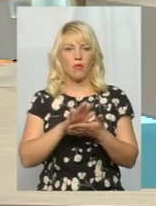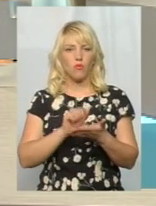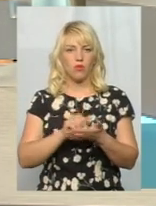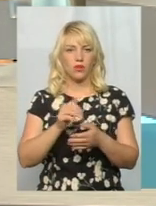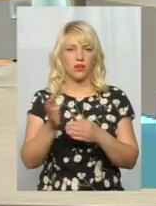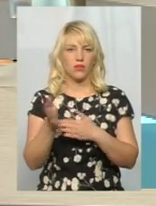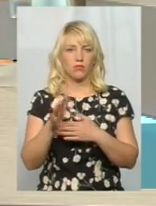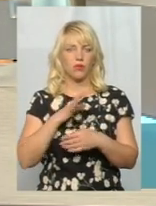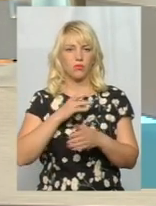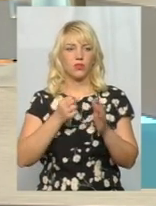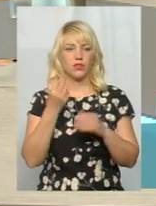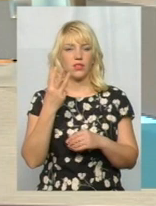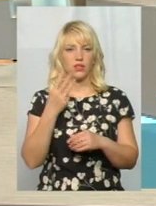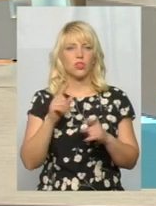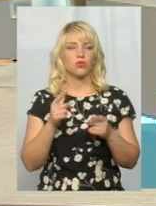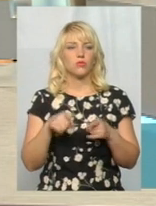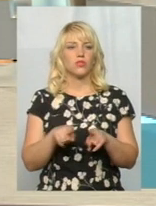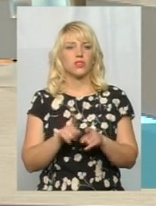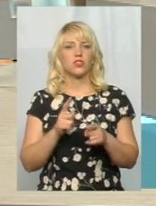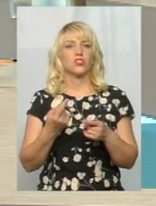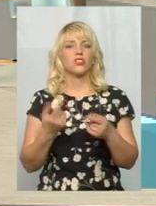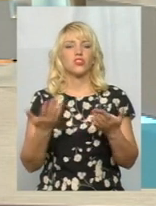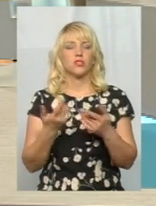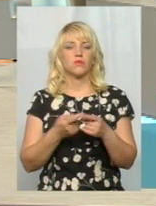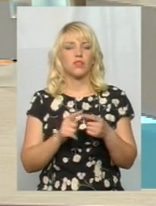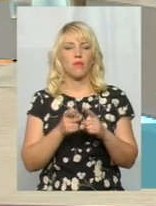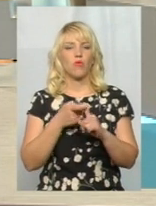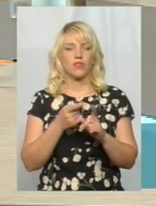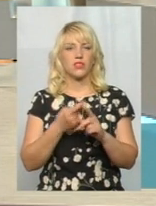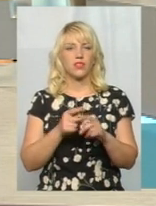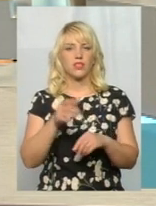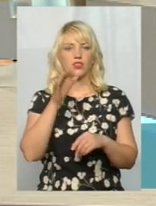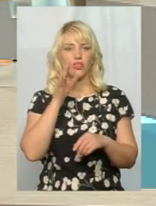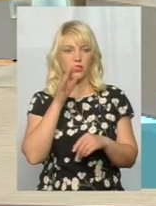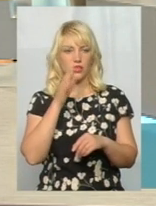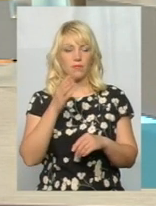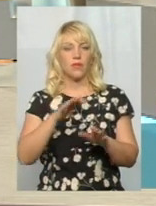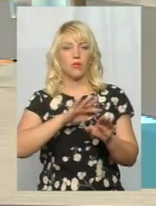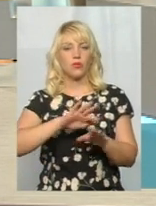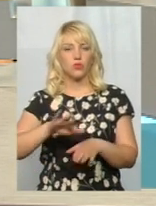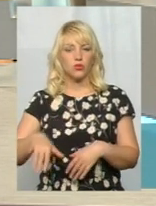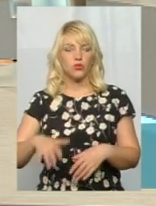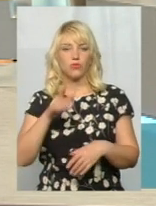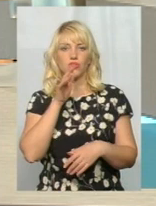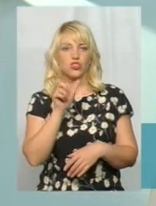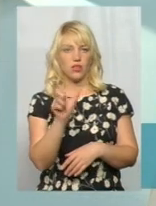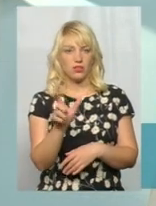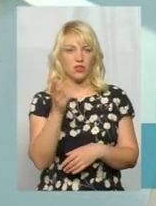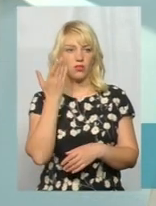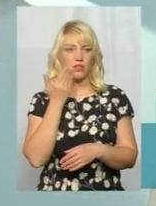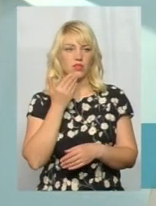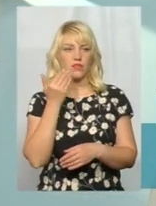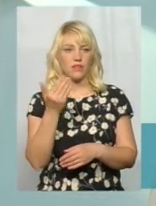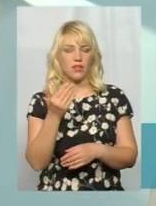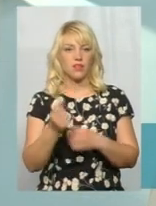-го. От з чим це пов'язано? Пов'язано з тим, що за цей час, пройшов певний проміжок часу, поки звернення